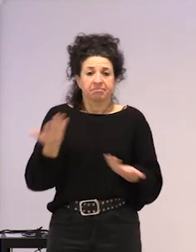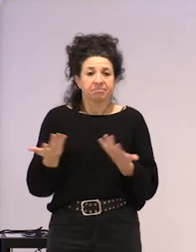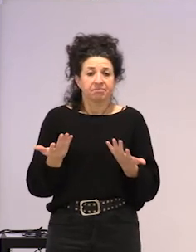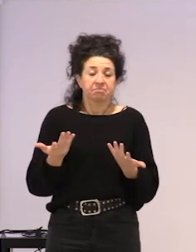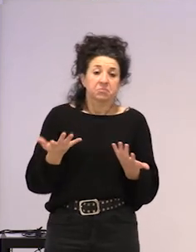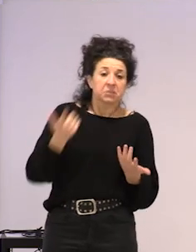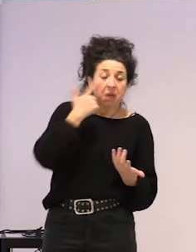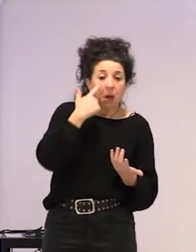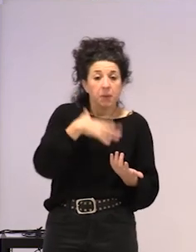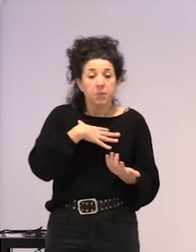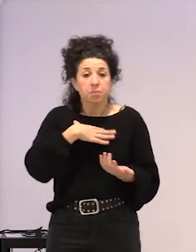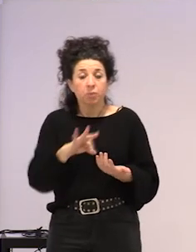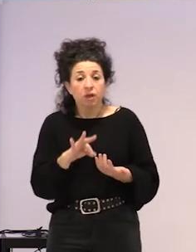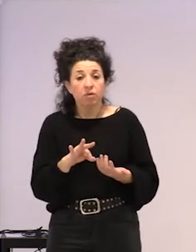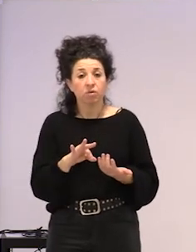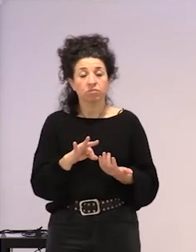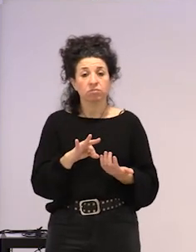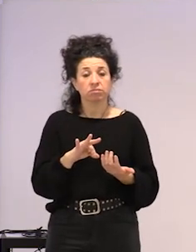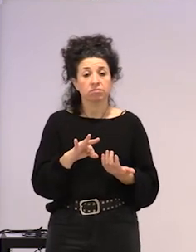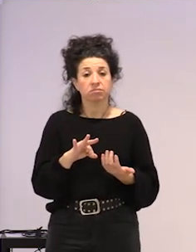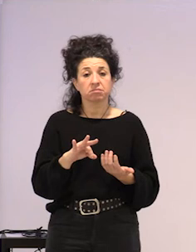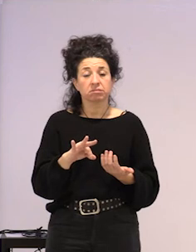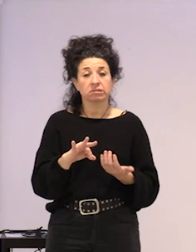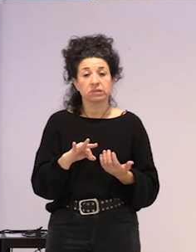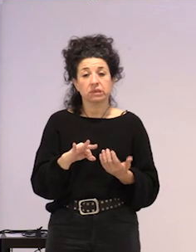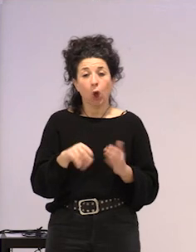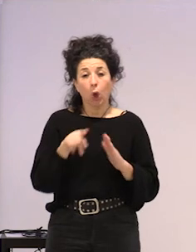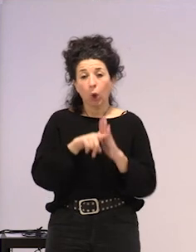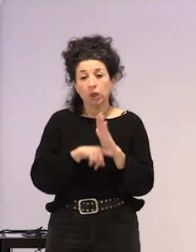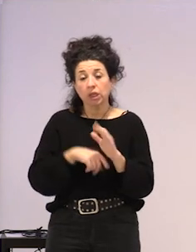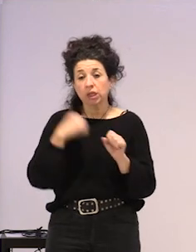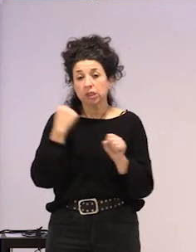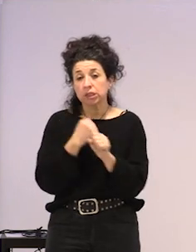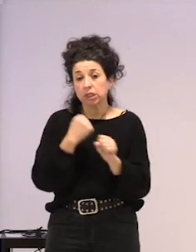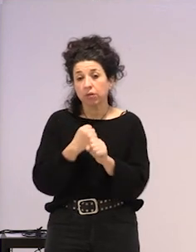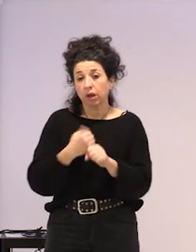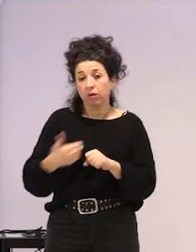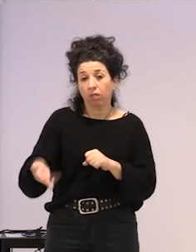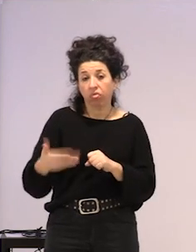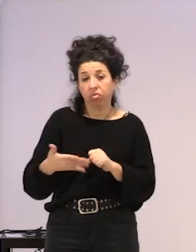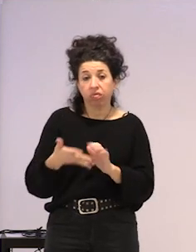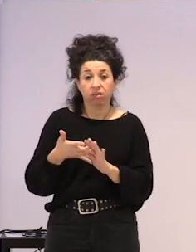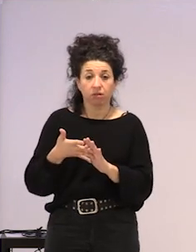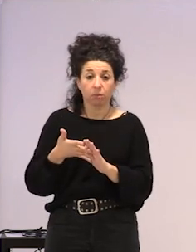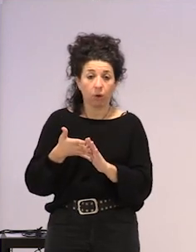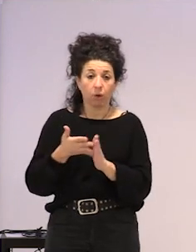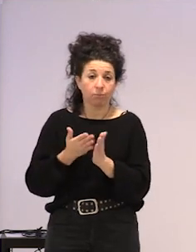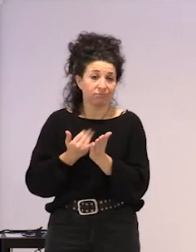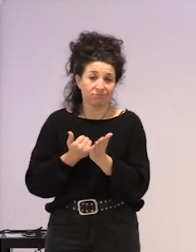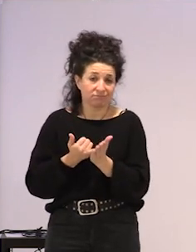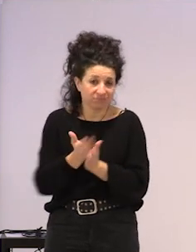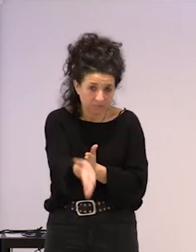bueno, posible da, ba, lanbaldintza oso eskaz batzuk, betiko otzea, azken zinean, ez, ez dagoelako ere ez,